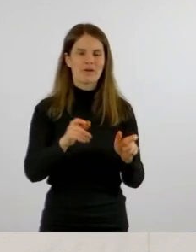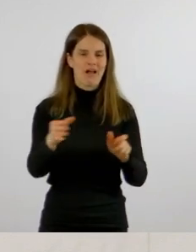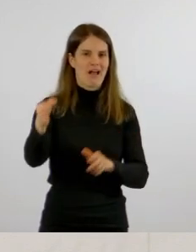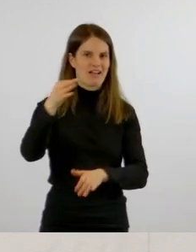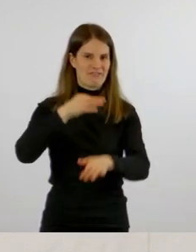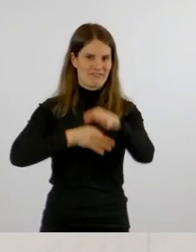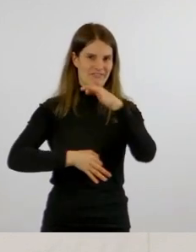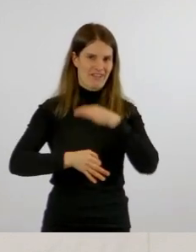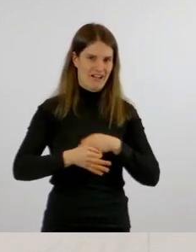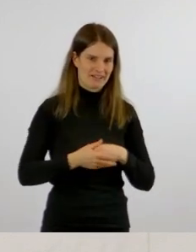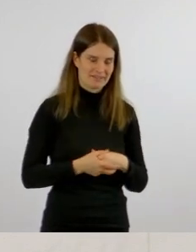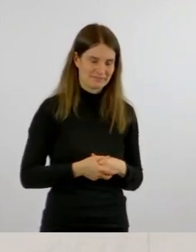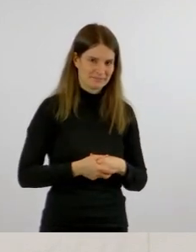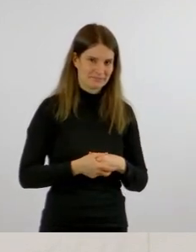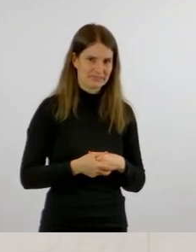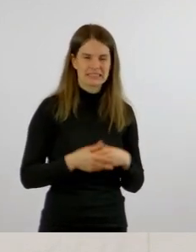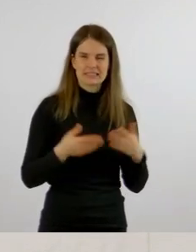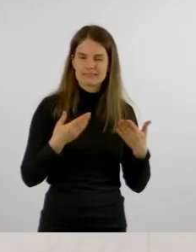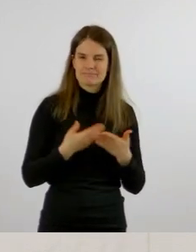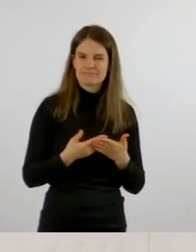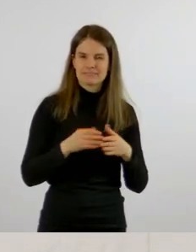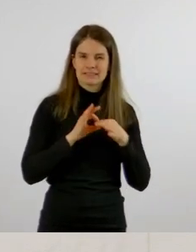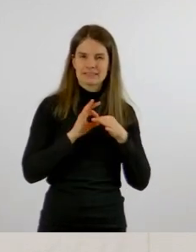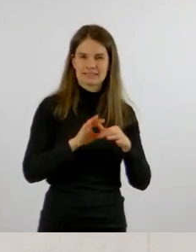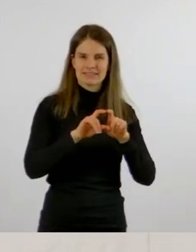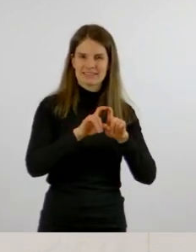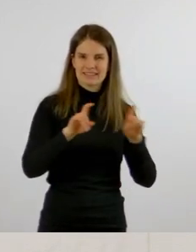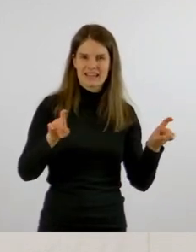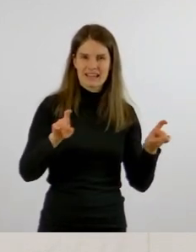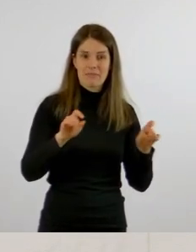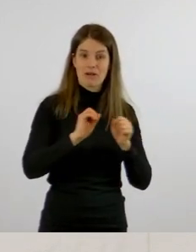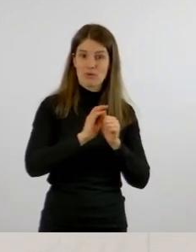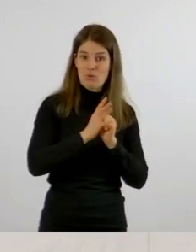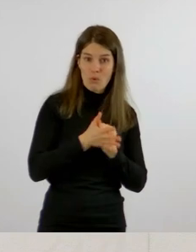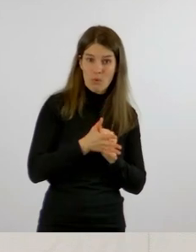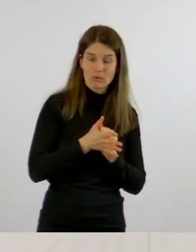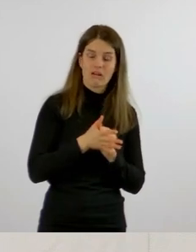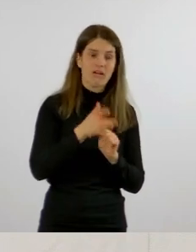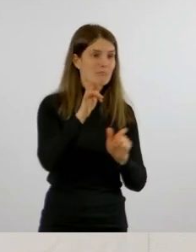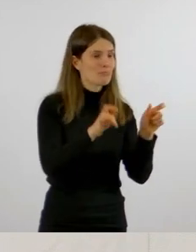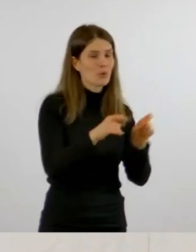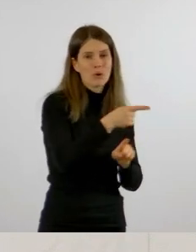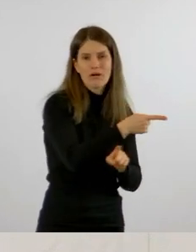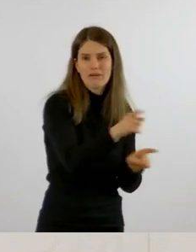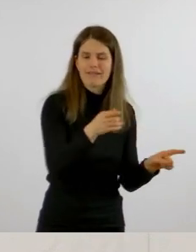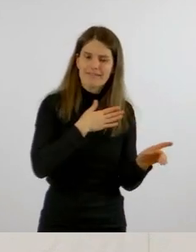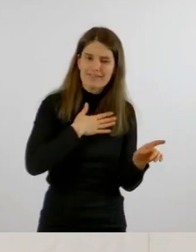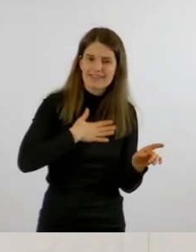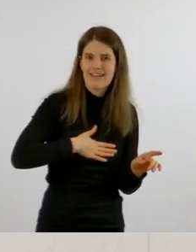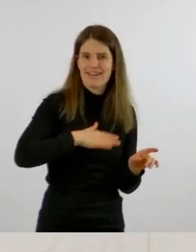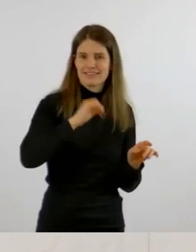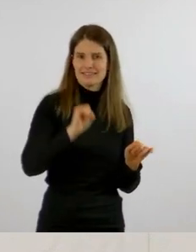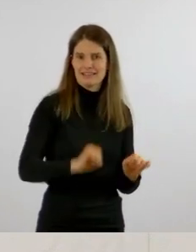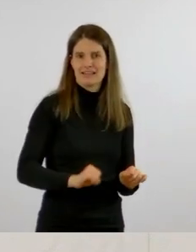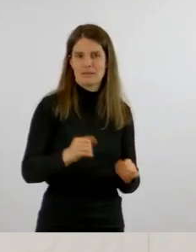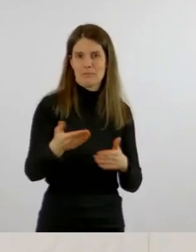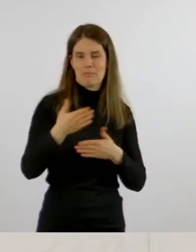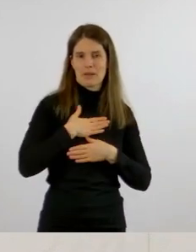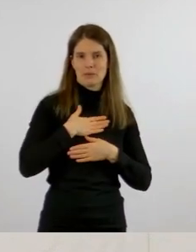dass zu dem Thema Corona die Bürger die Möglichkeit haben, unter der E-Mail-Adresse